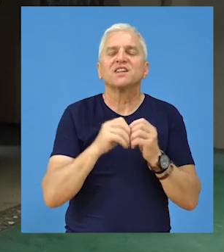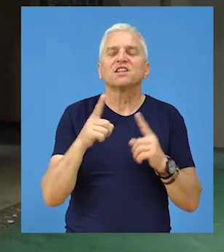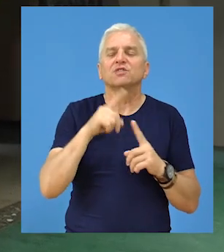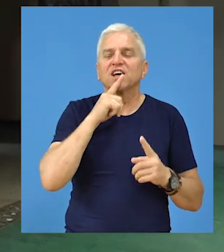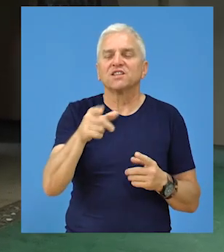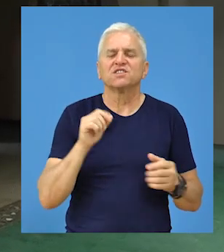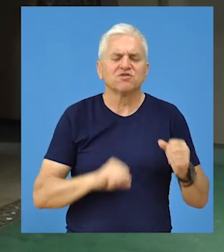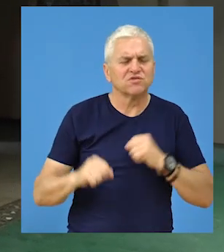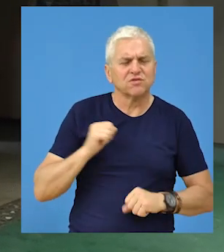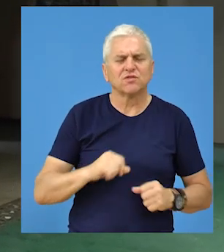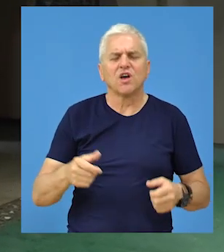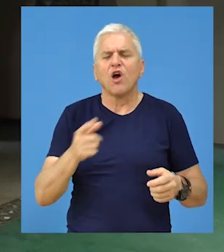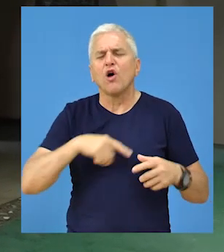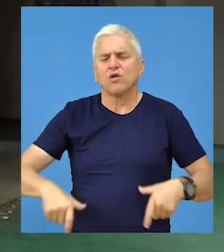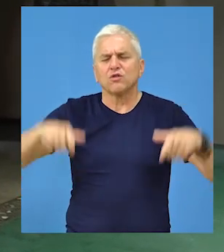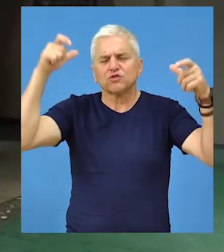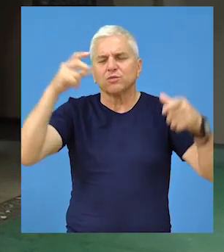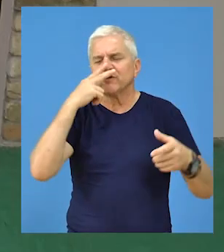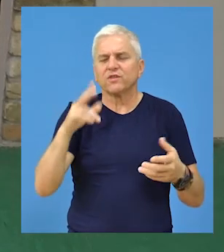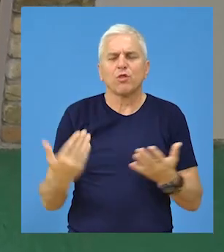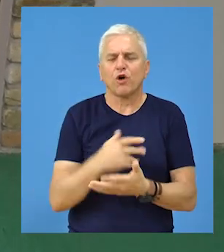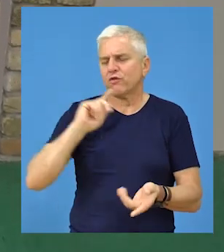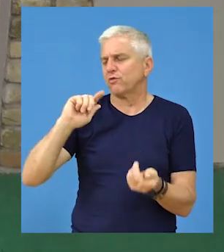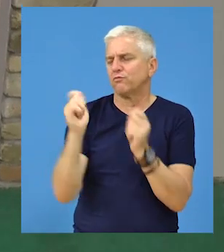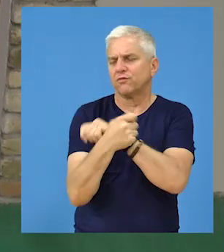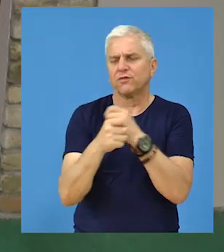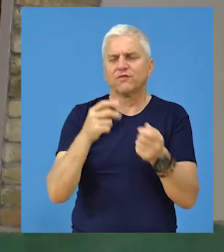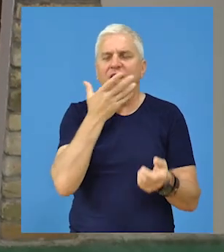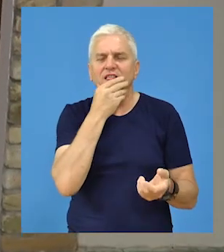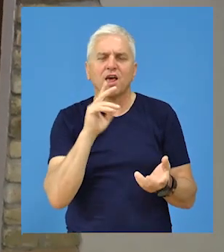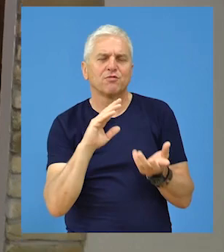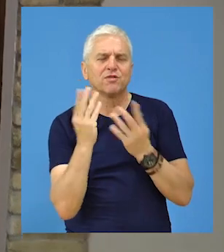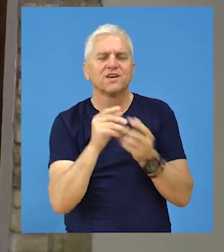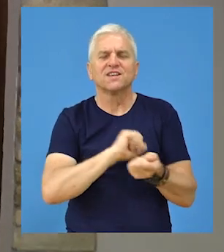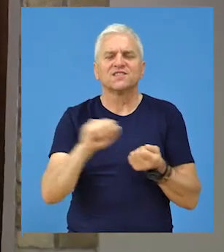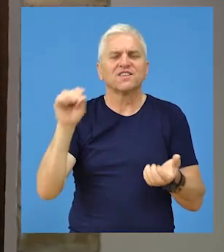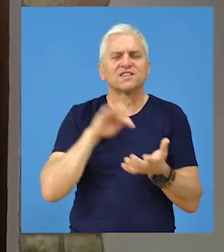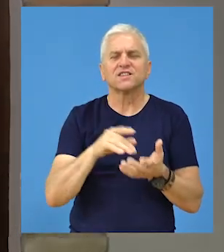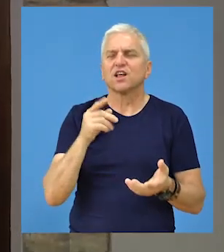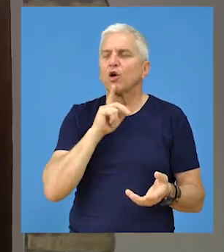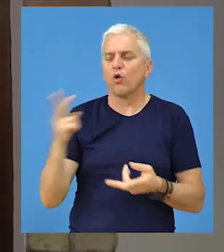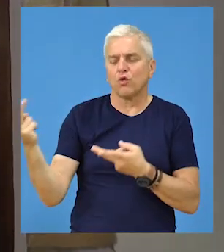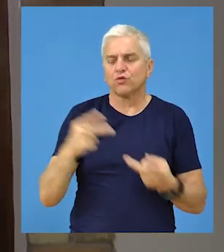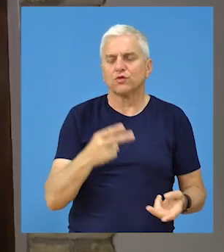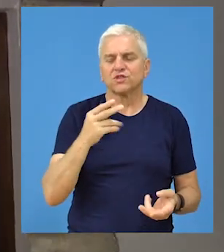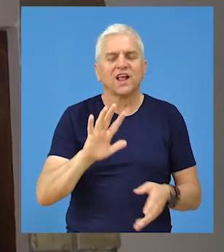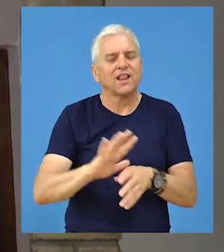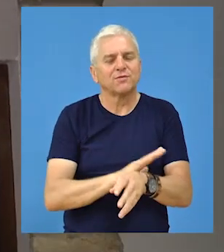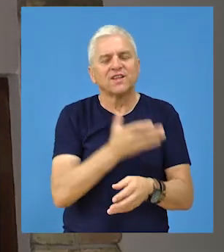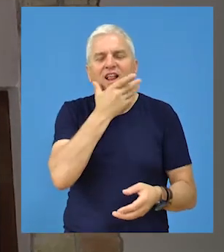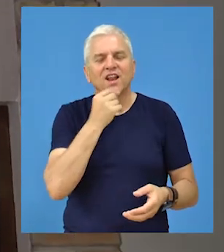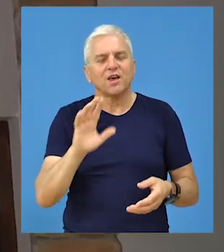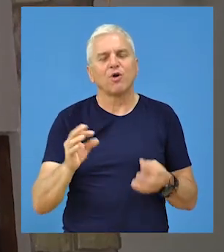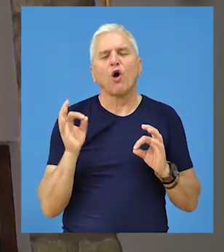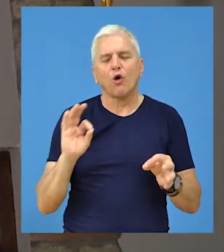Branislavu Tatiću, njegovim zalaganjem objekat futbolskog kluba doživljava velike estetske i druge promene, a sve u cilju da se posjetioci što